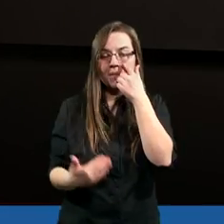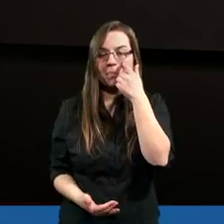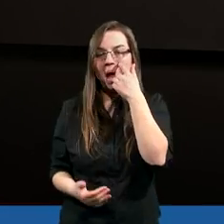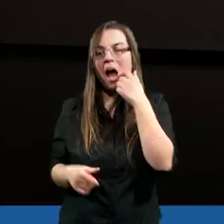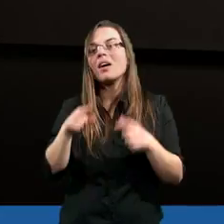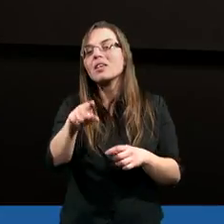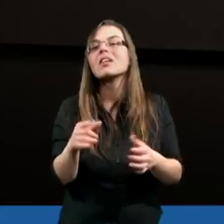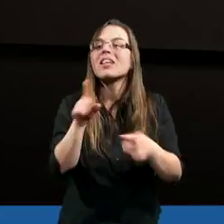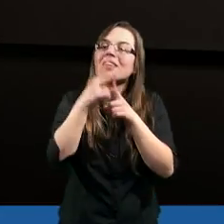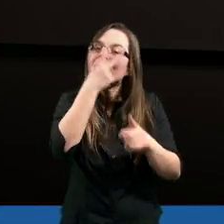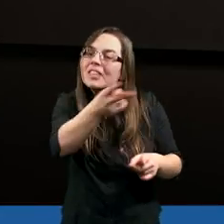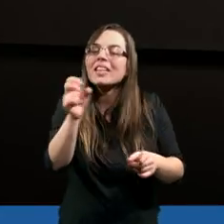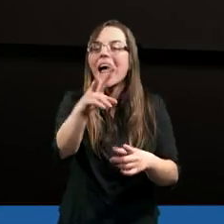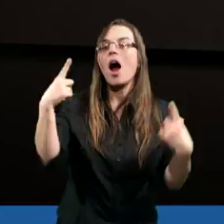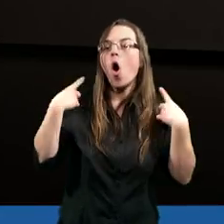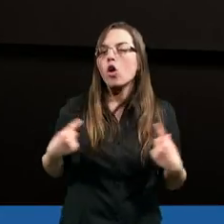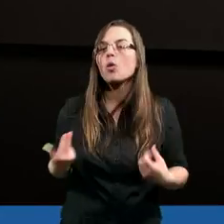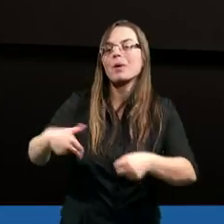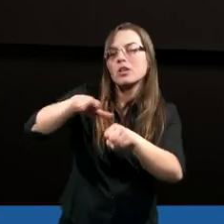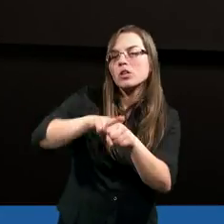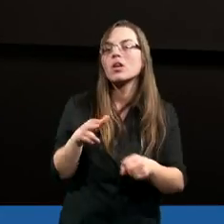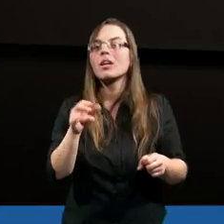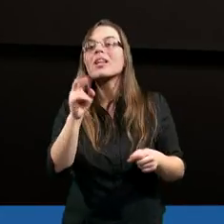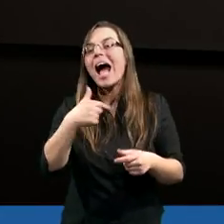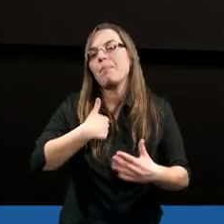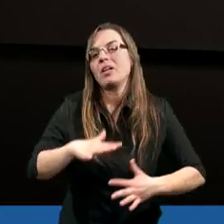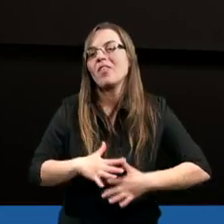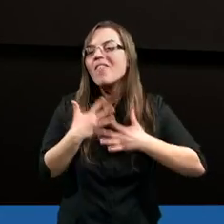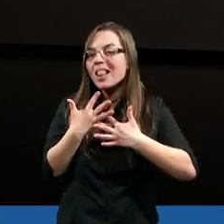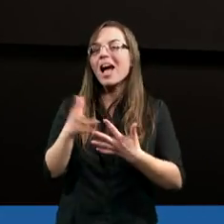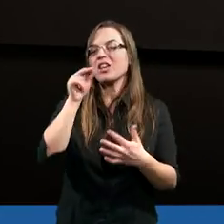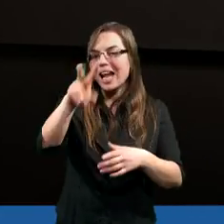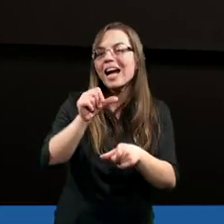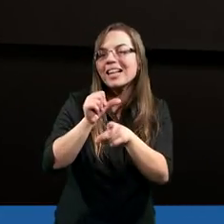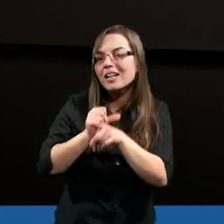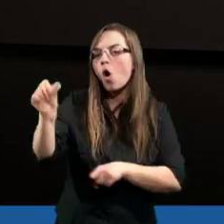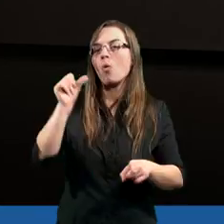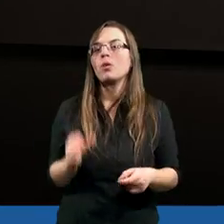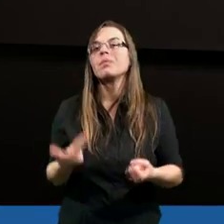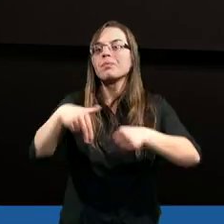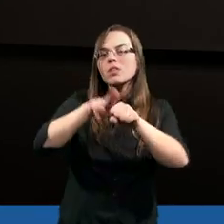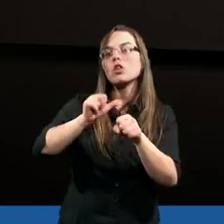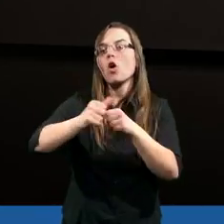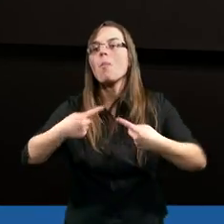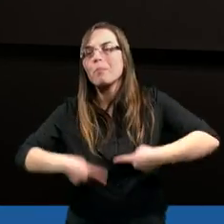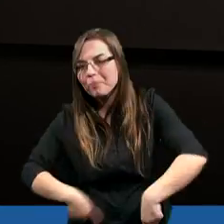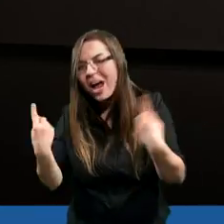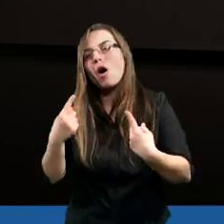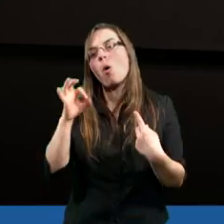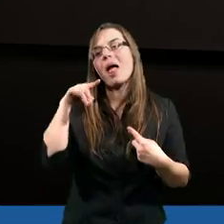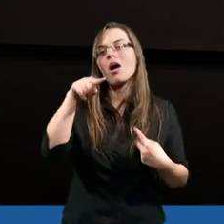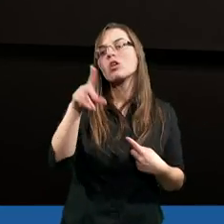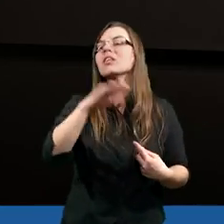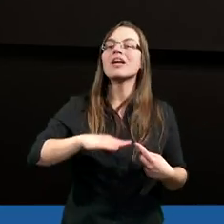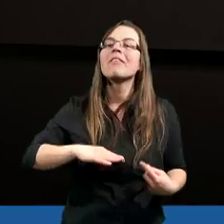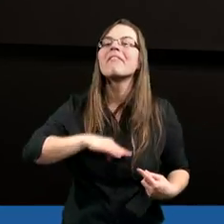wśród widzów są także takie osoby, które, tak mi się wydaje, że takie są, które są przekonane o